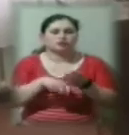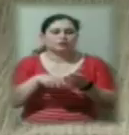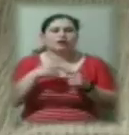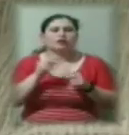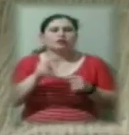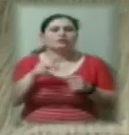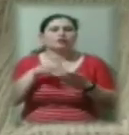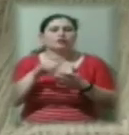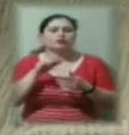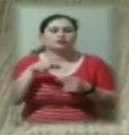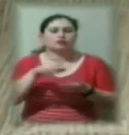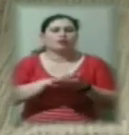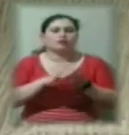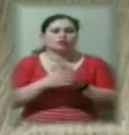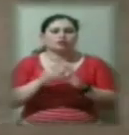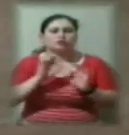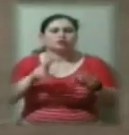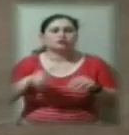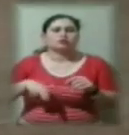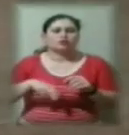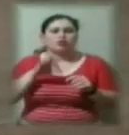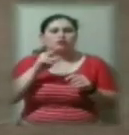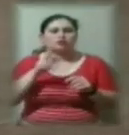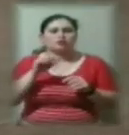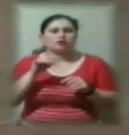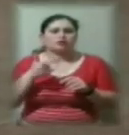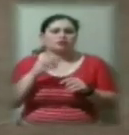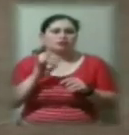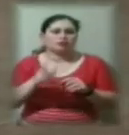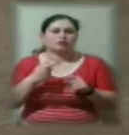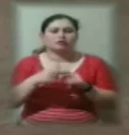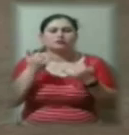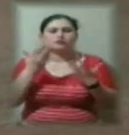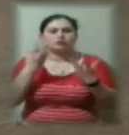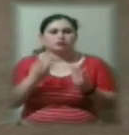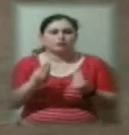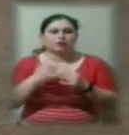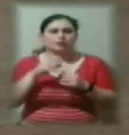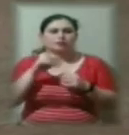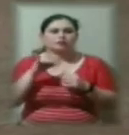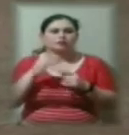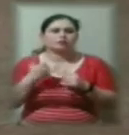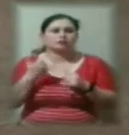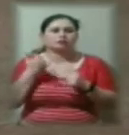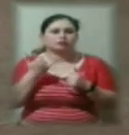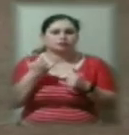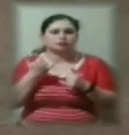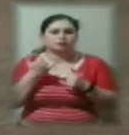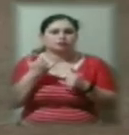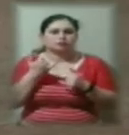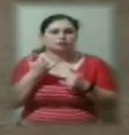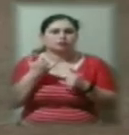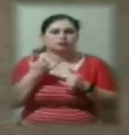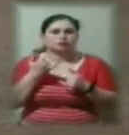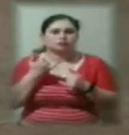ситуації, розповів директор Олександр Перегняк. На сьогоднішній час мій сестра у нас знаходиться в стадії